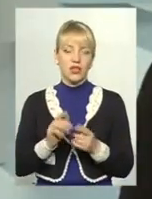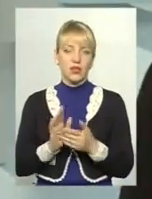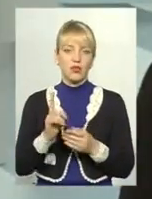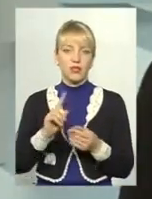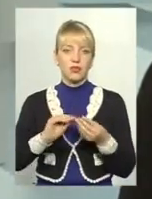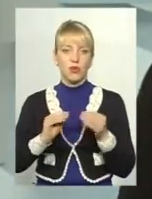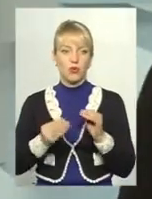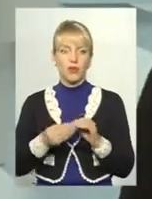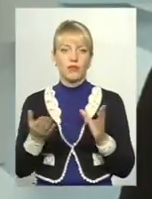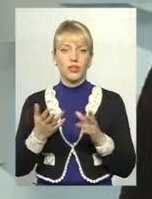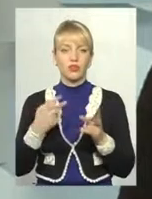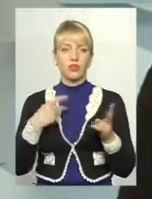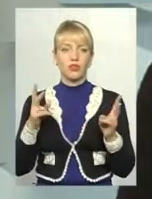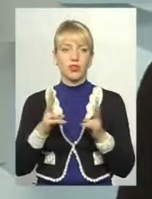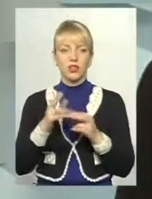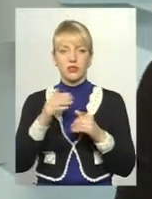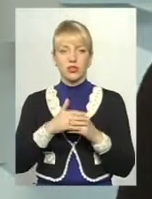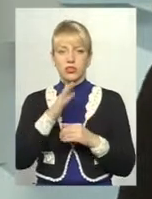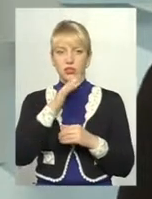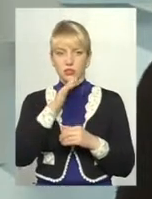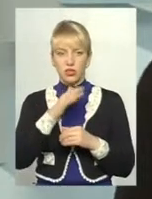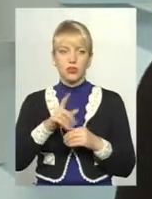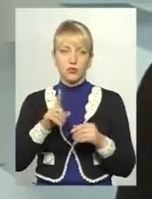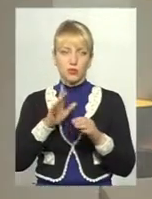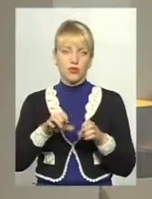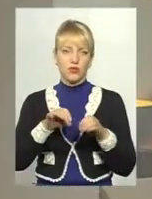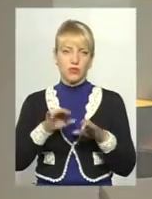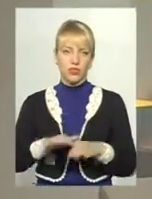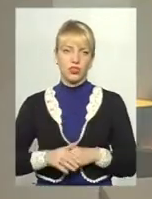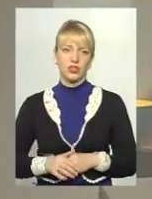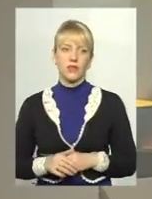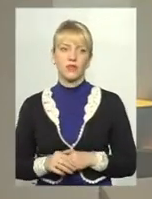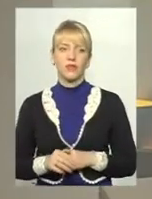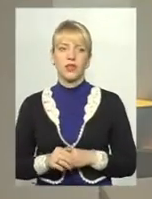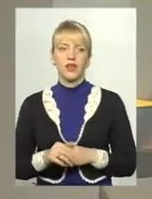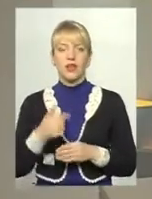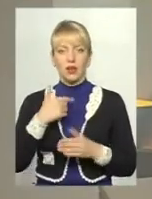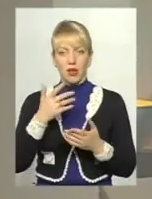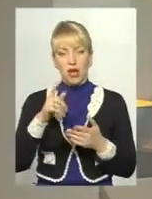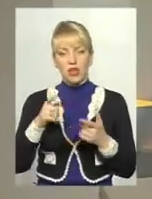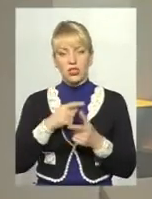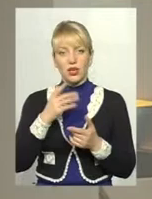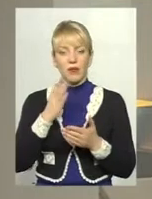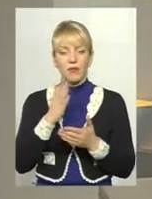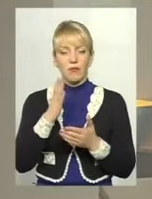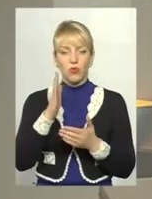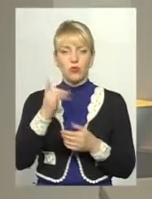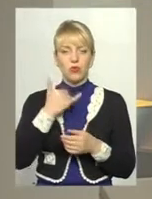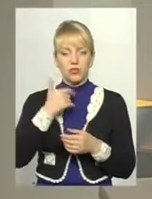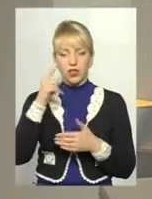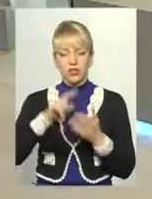які, ми сподіваємося, найближчим часом все ж таки будуть вирішені. Можу мати надію, що в 17-му році все ж таки це питання.